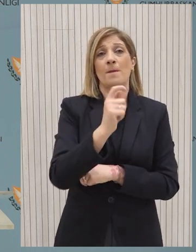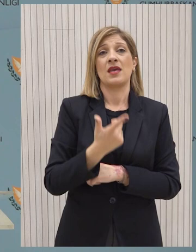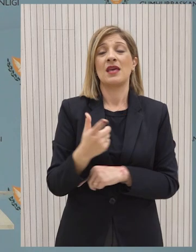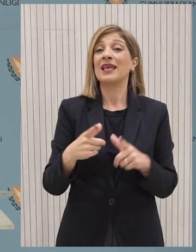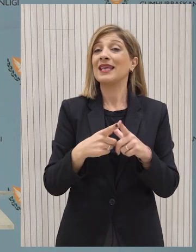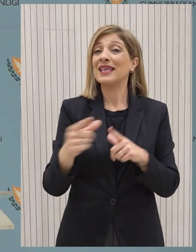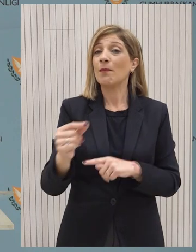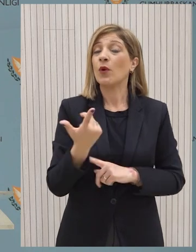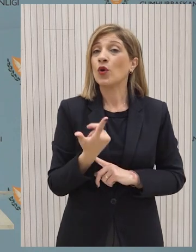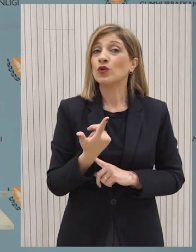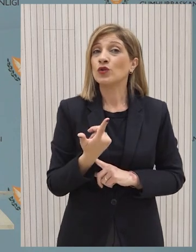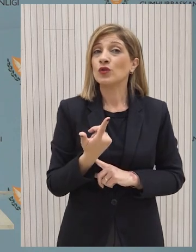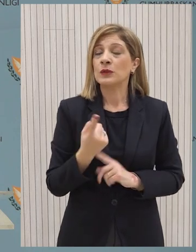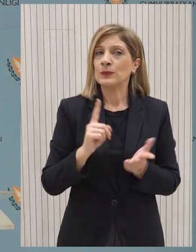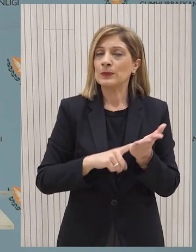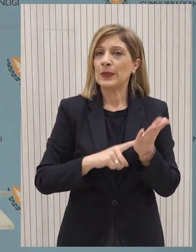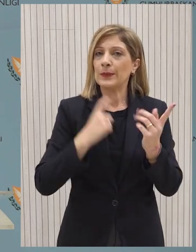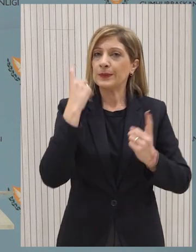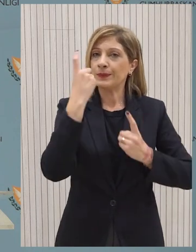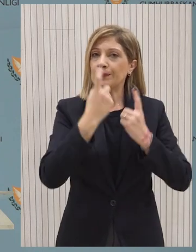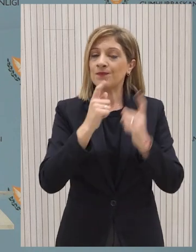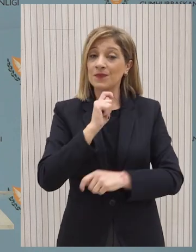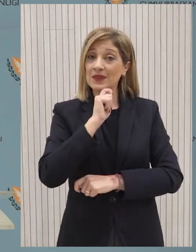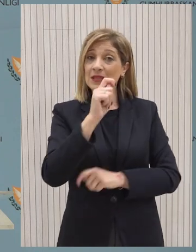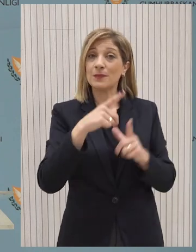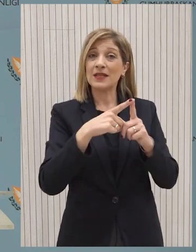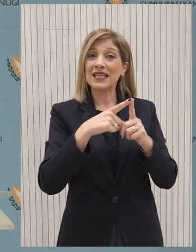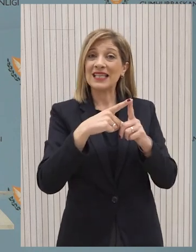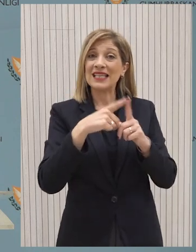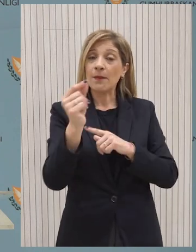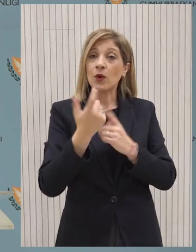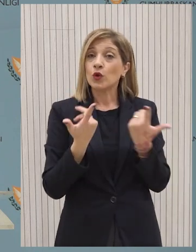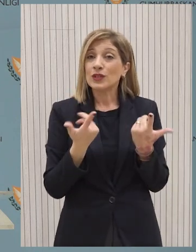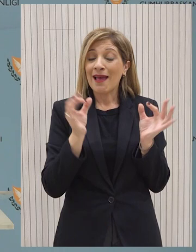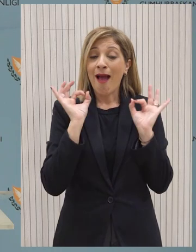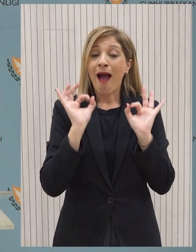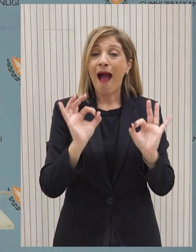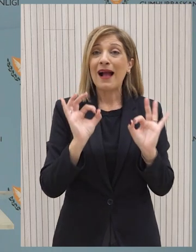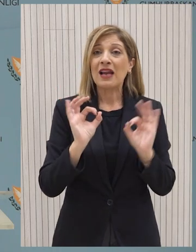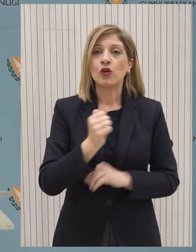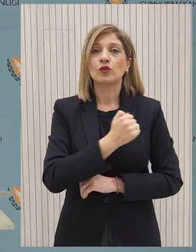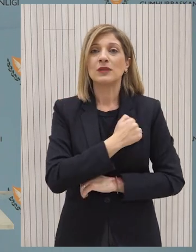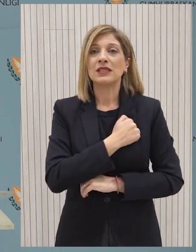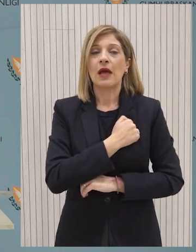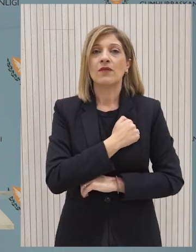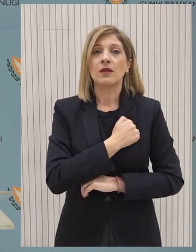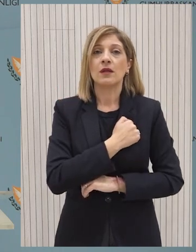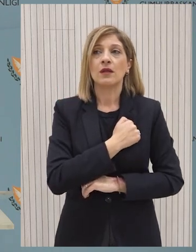μια επανατοποθέρηση της Κυπρακής Δημοκρατίας με το τι να βάλουν πλέον στην Ζάζα.